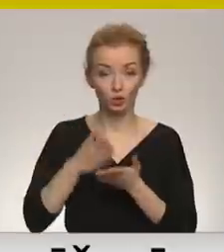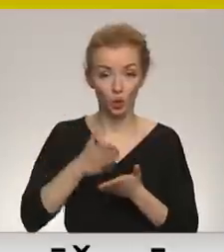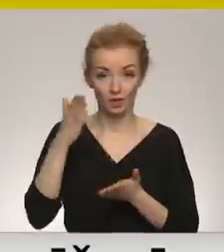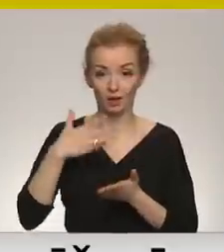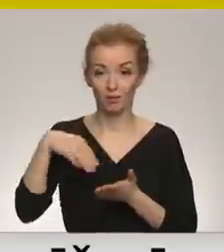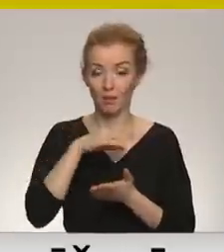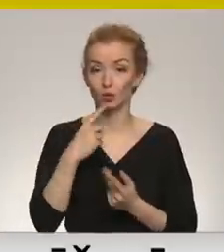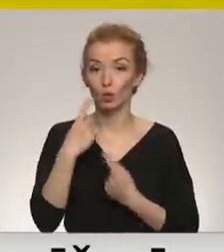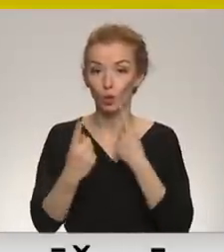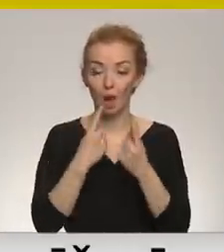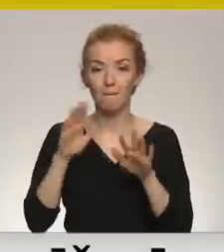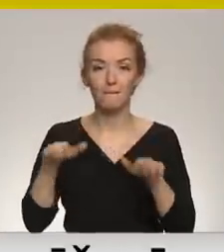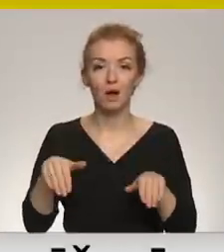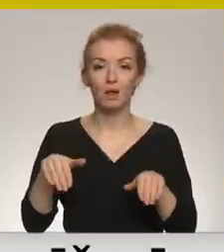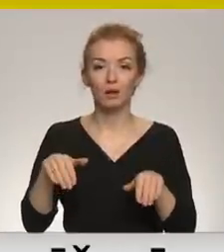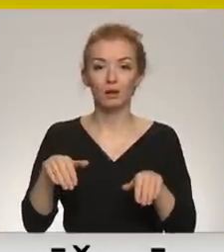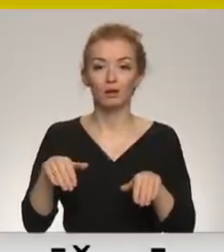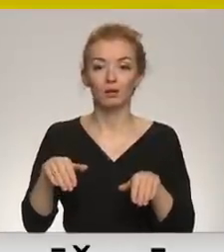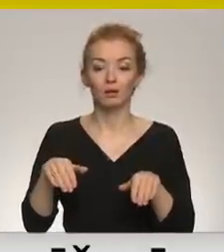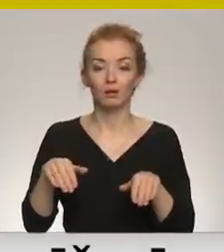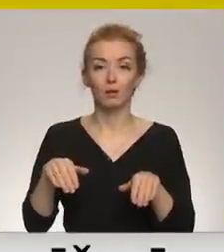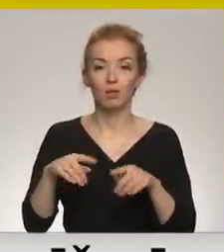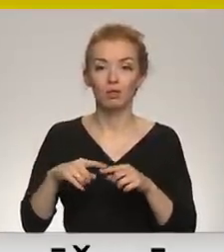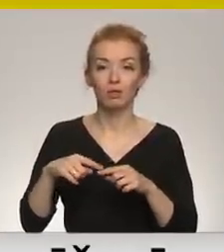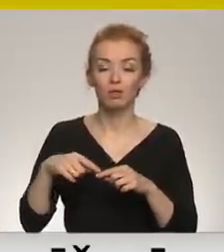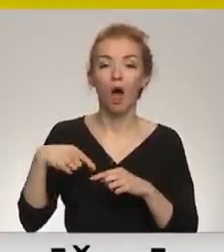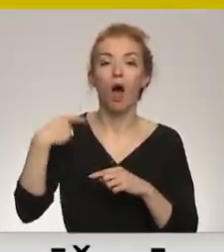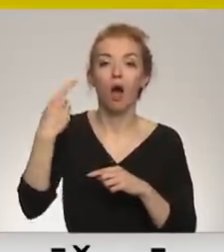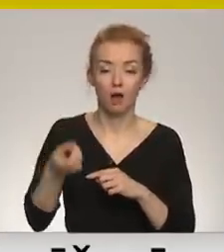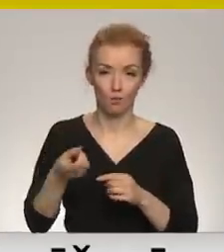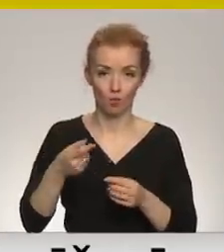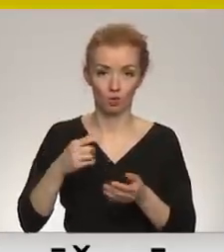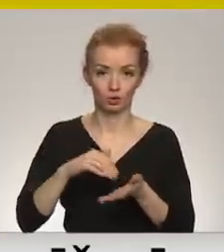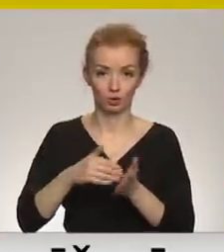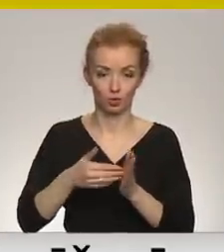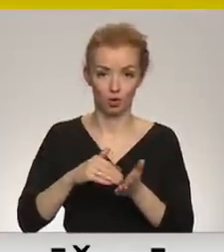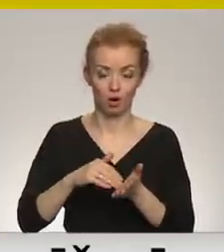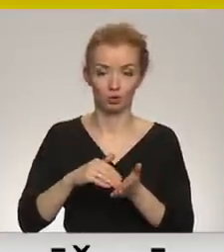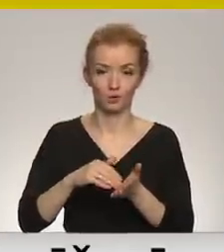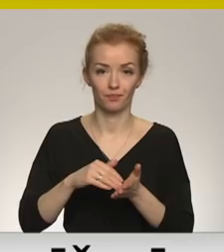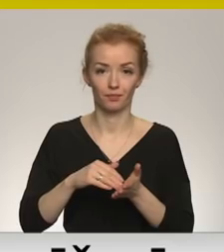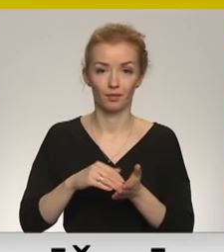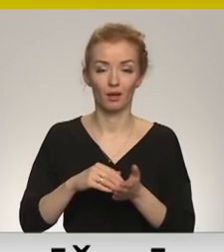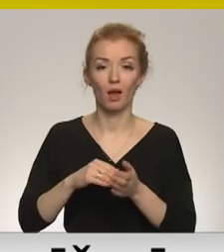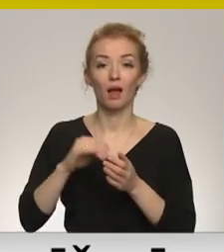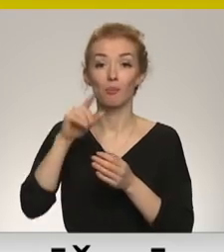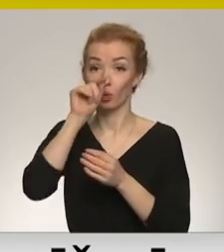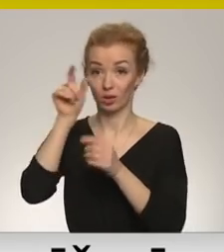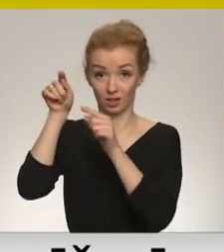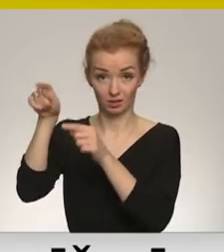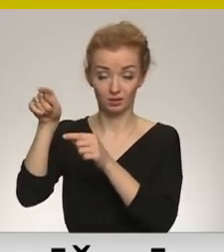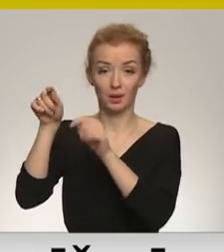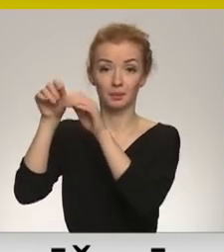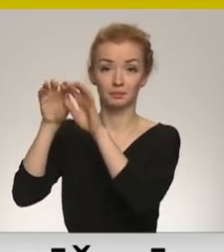mēs šobrīd runājam par nākamo ešalonu aiz Putina. Tiem, kas izpilda pavēles, tiem, kas